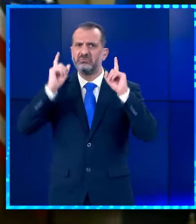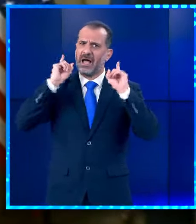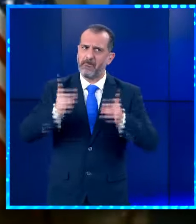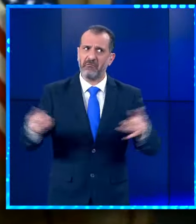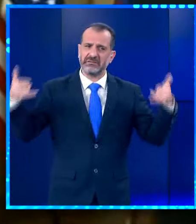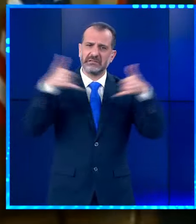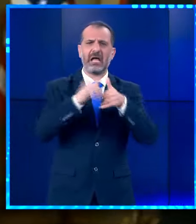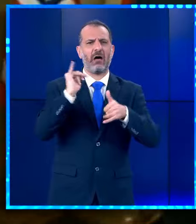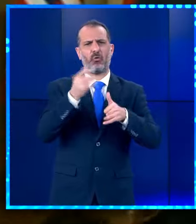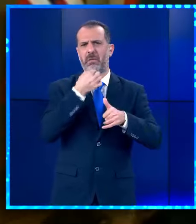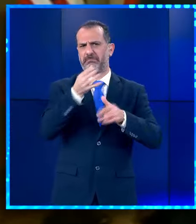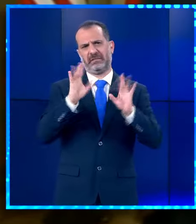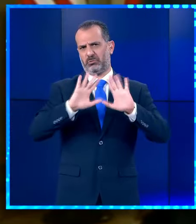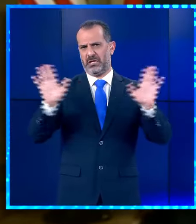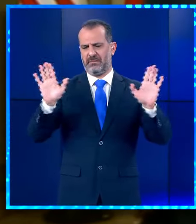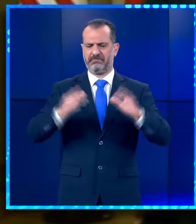τον Τραμπ.